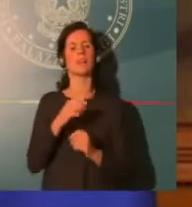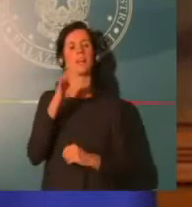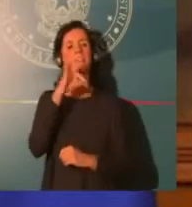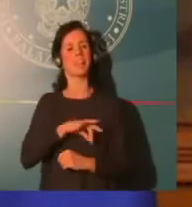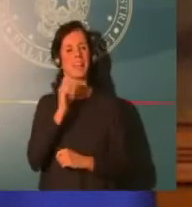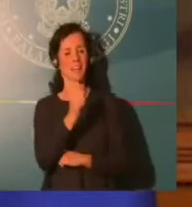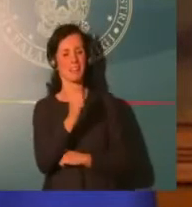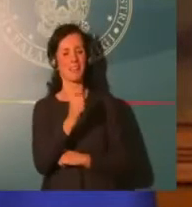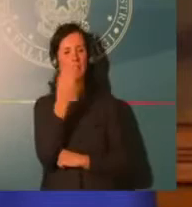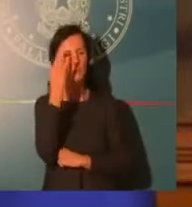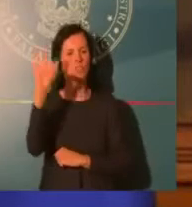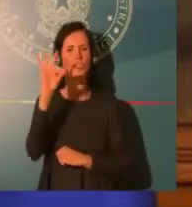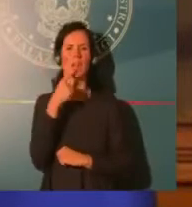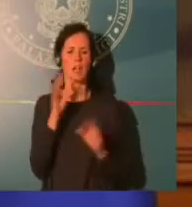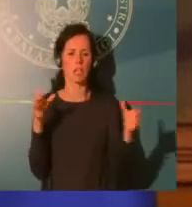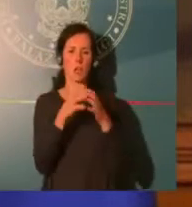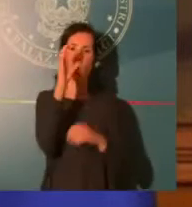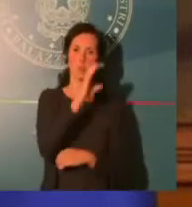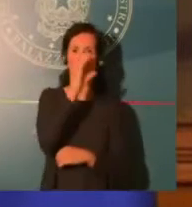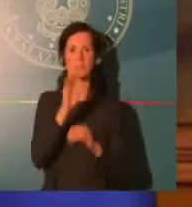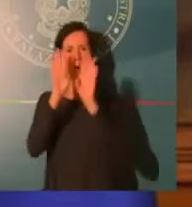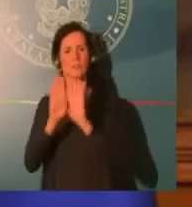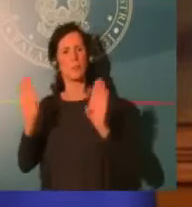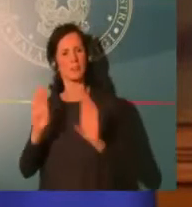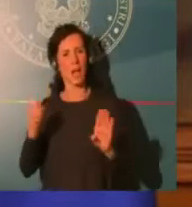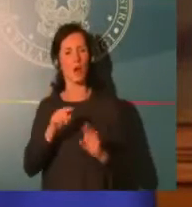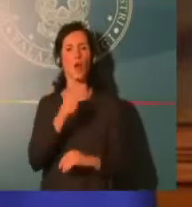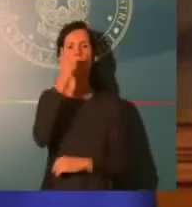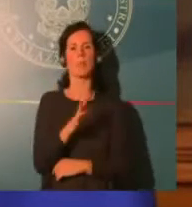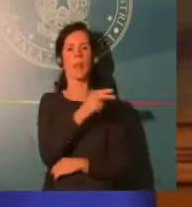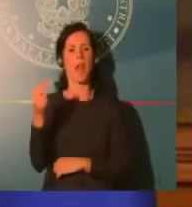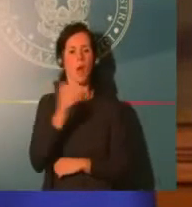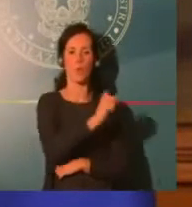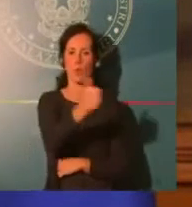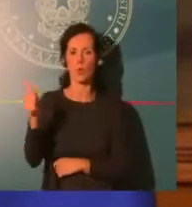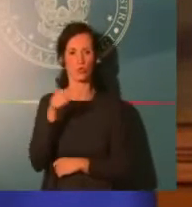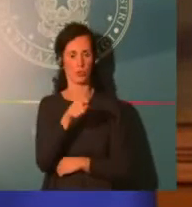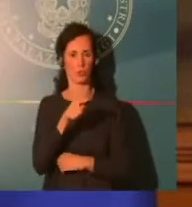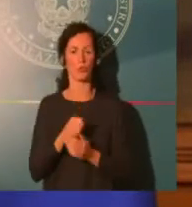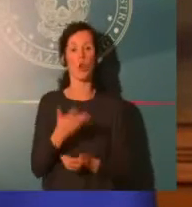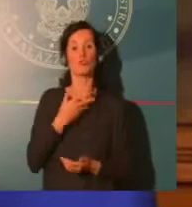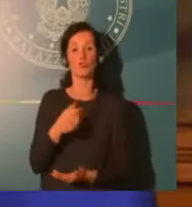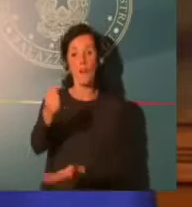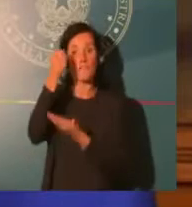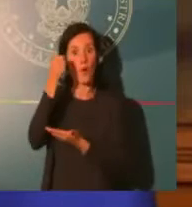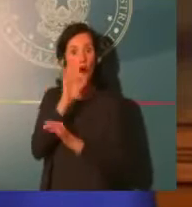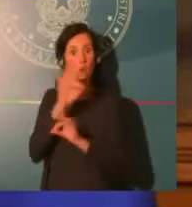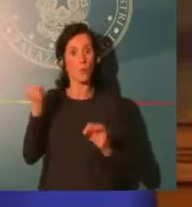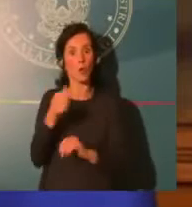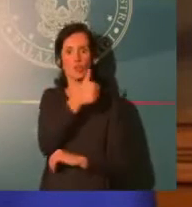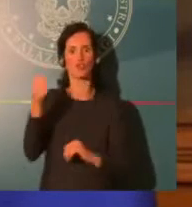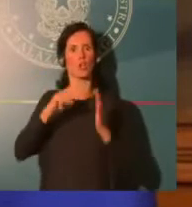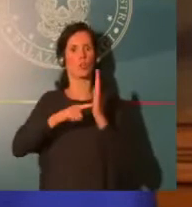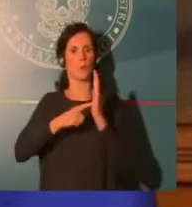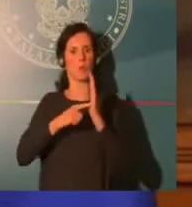milioni per sostenere la filiera agricola, il settore oreca e poi ancora per tutto il settore